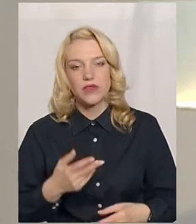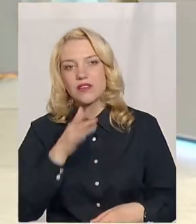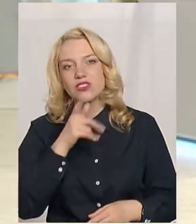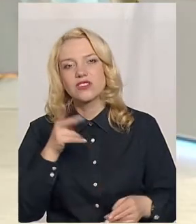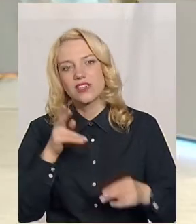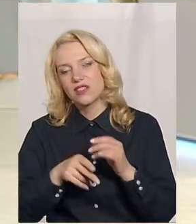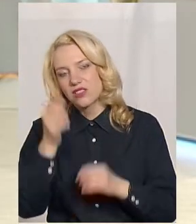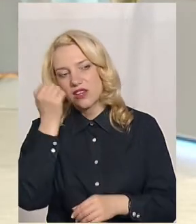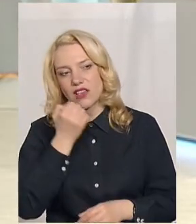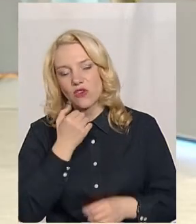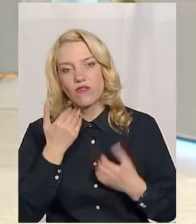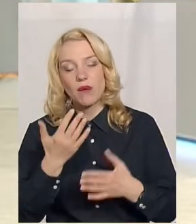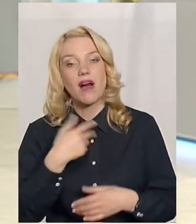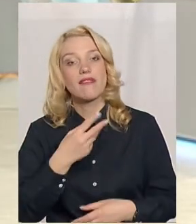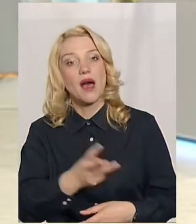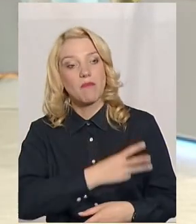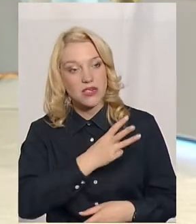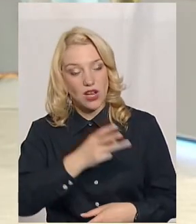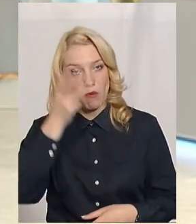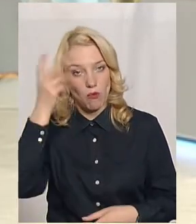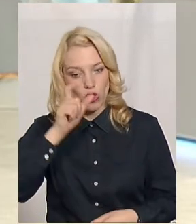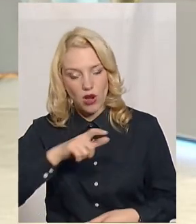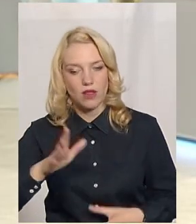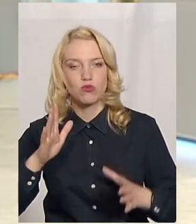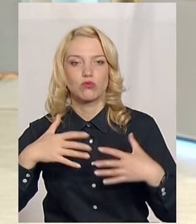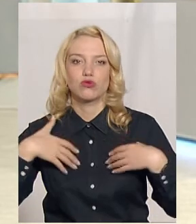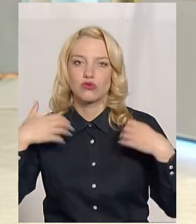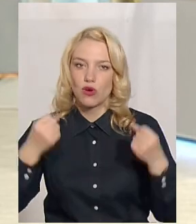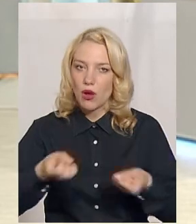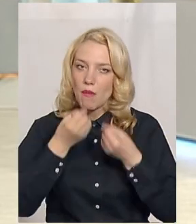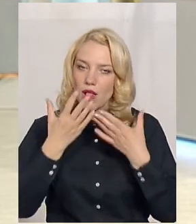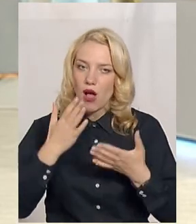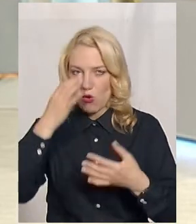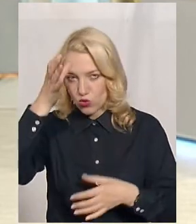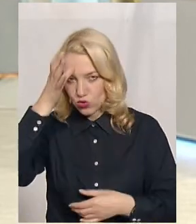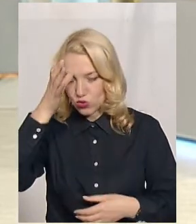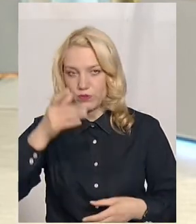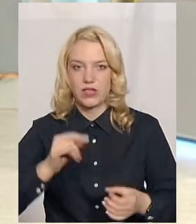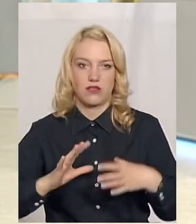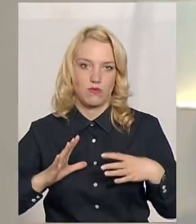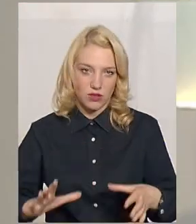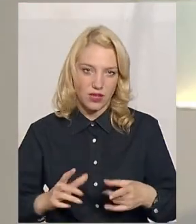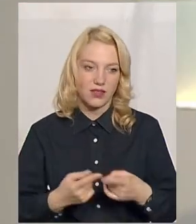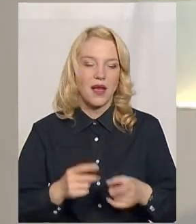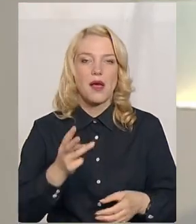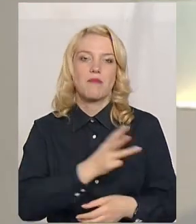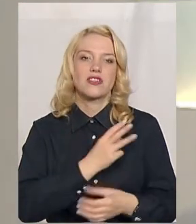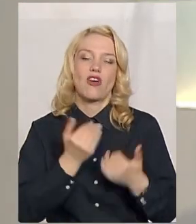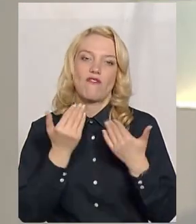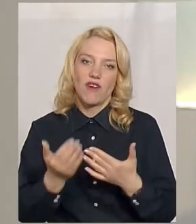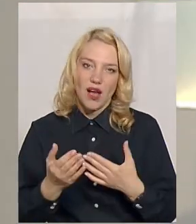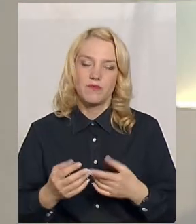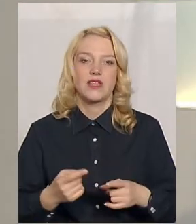дякую, пане Олександре. А я бажаю, подоля, нам бути здоровими, благорозумними і жити до 100 років. І вам бажаємо того ж.